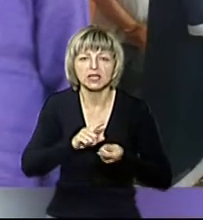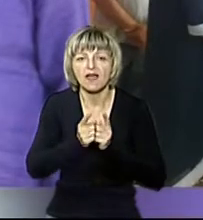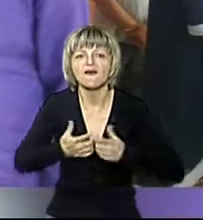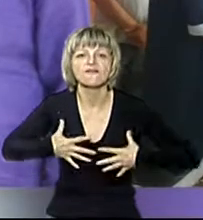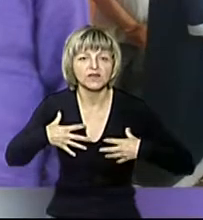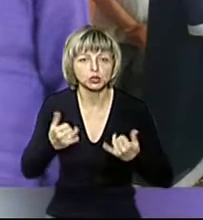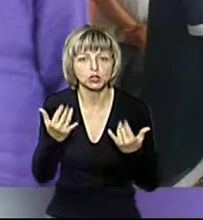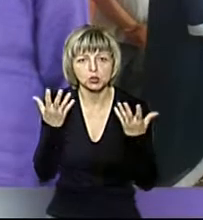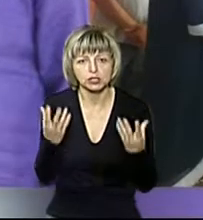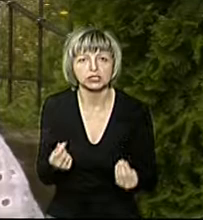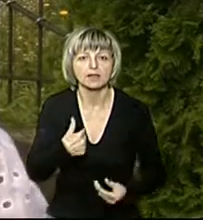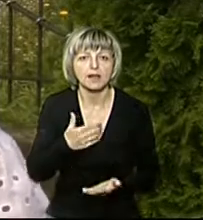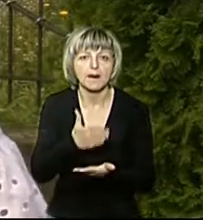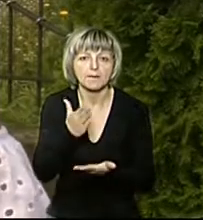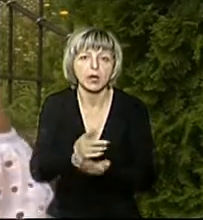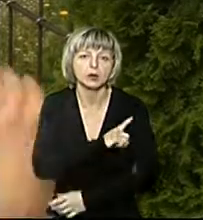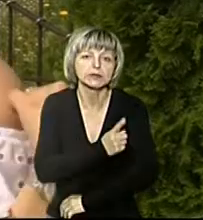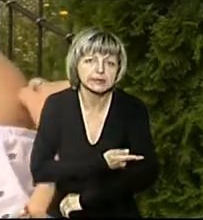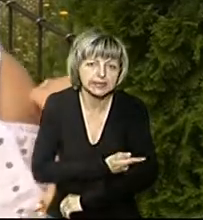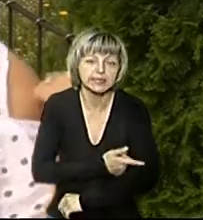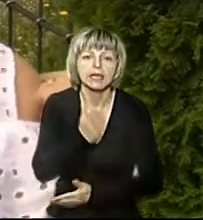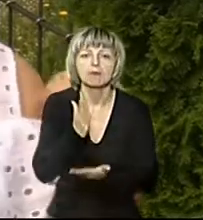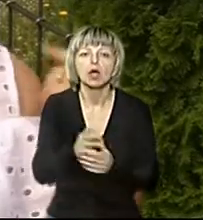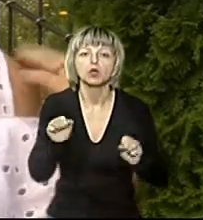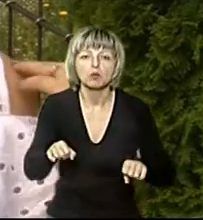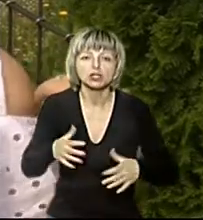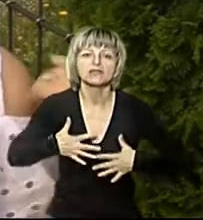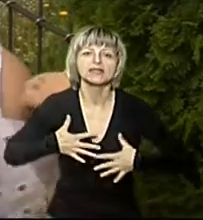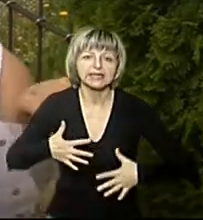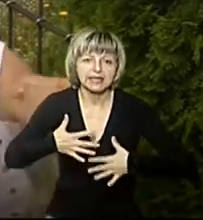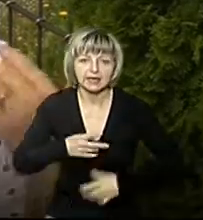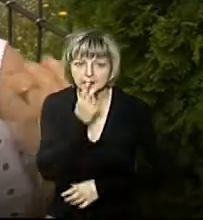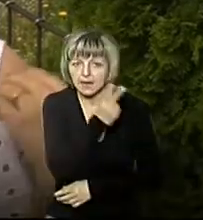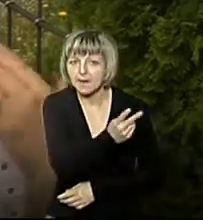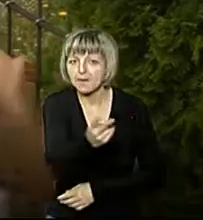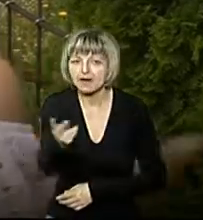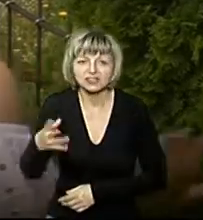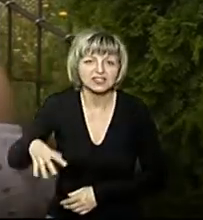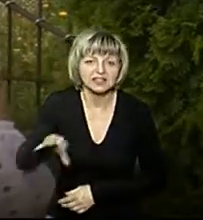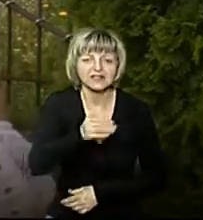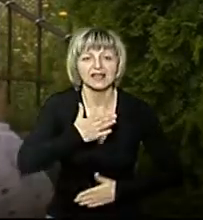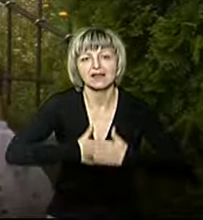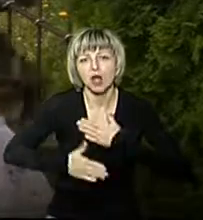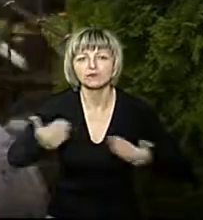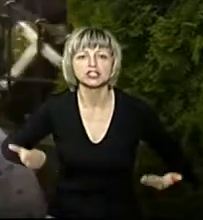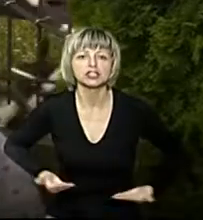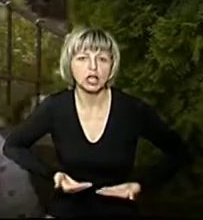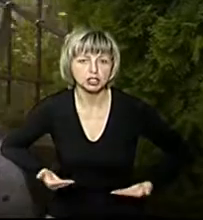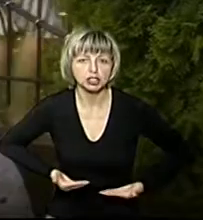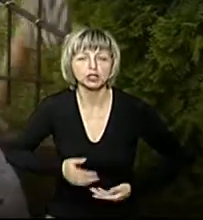сьогоднішній день я ось маю сили, маю можливість дихати, бачити всіх навколо, радуватись життю.